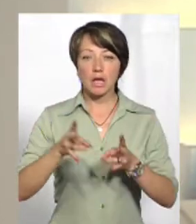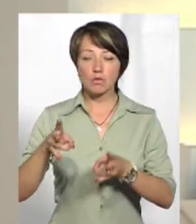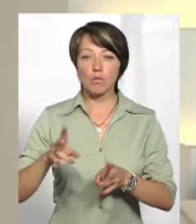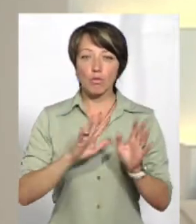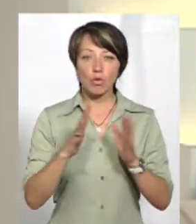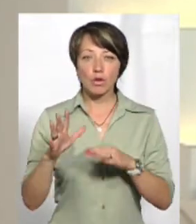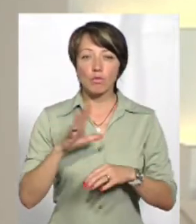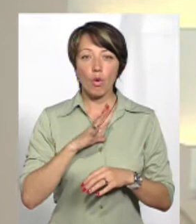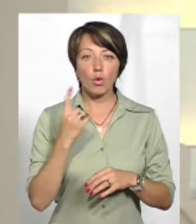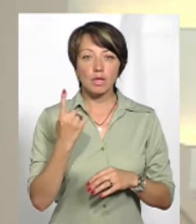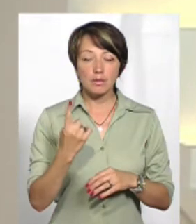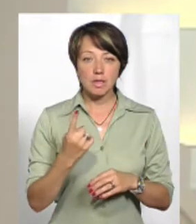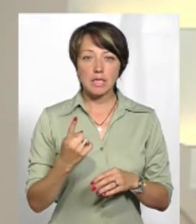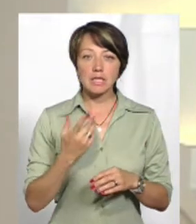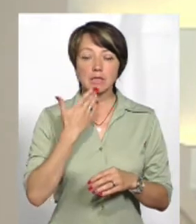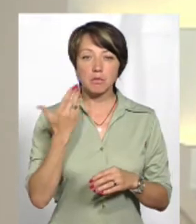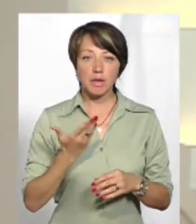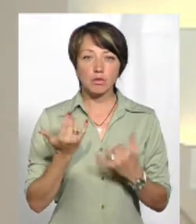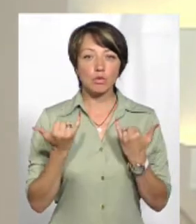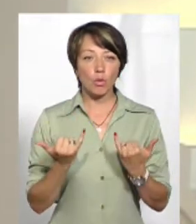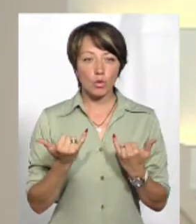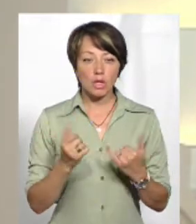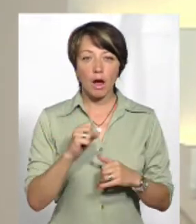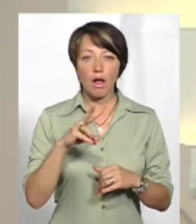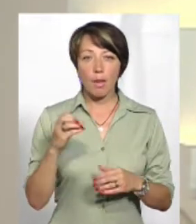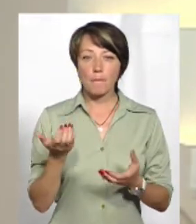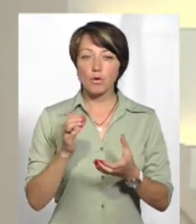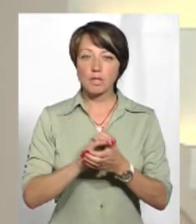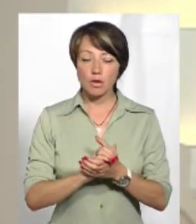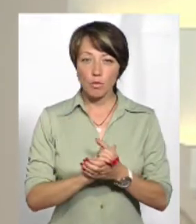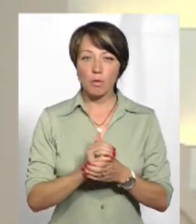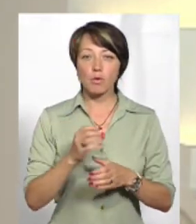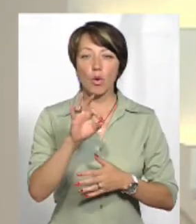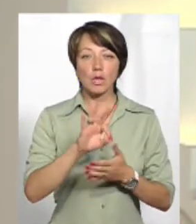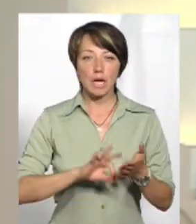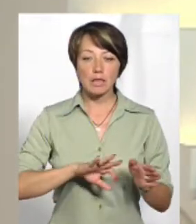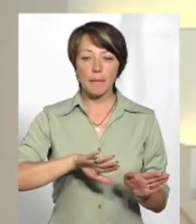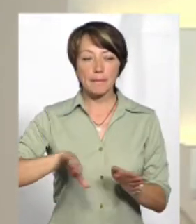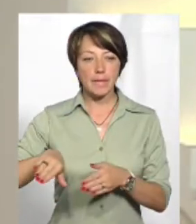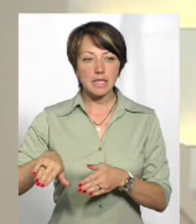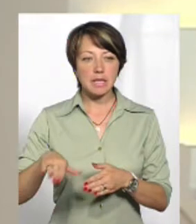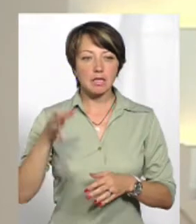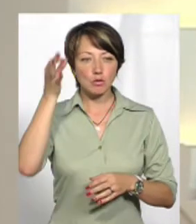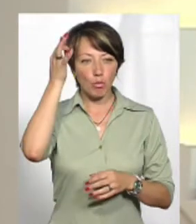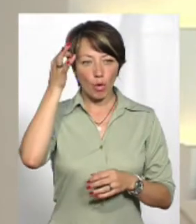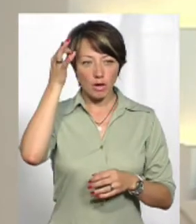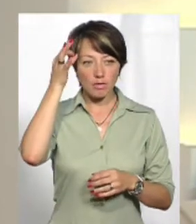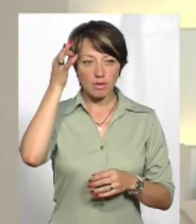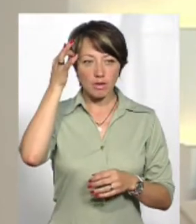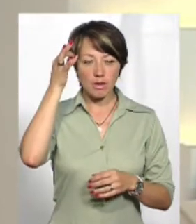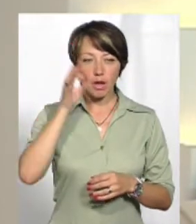був і один зі спікерів наших сьогоднішніх, але познайомимо із ним одразу після спогадів